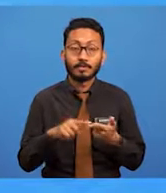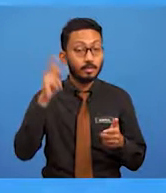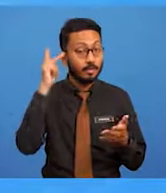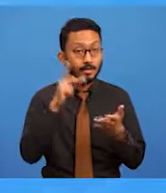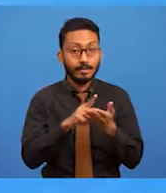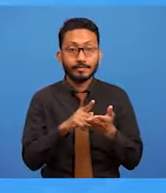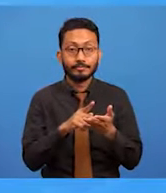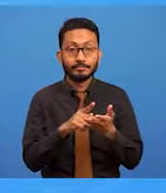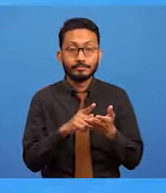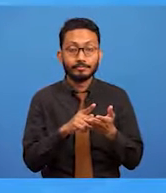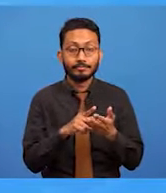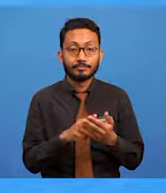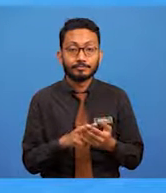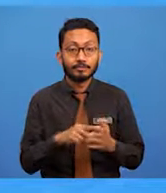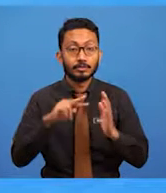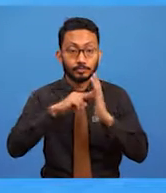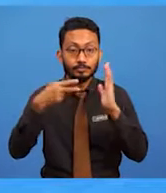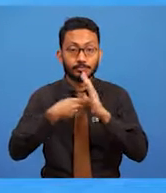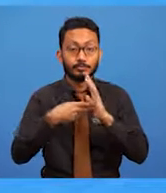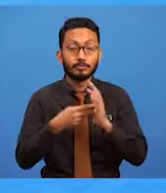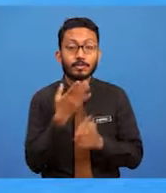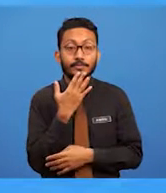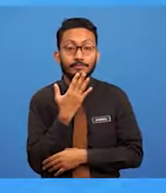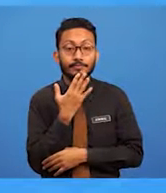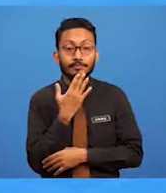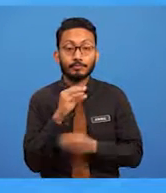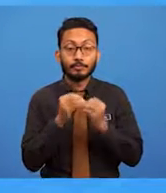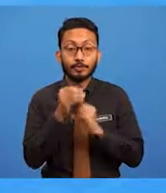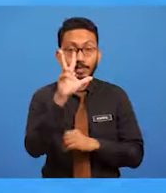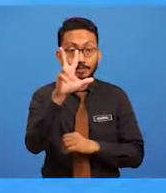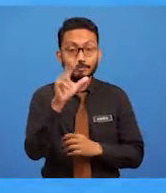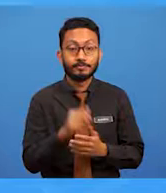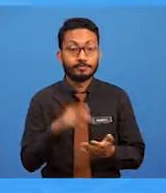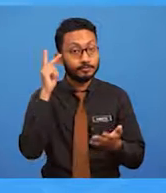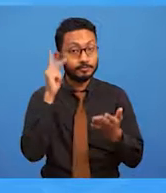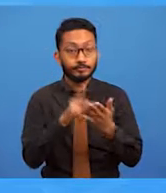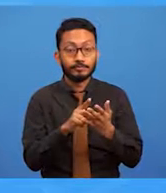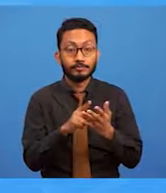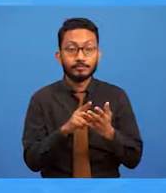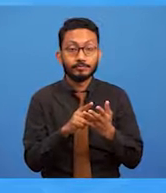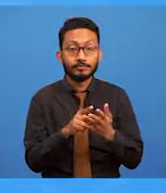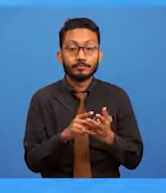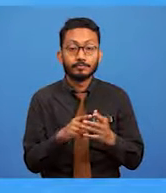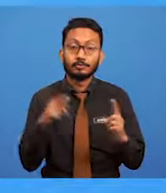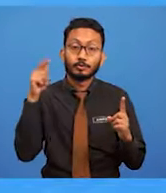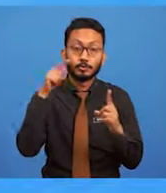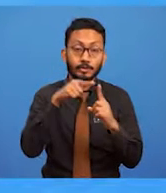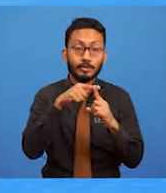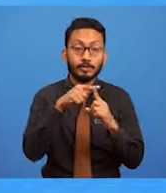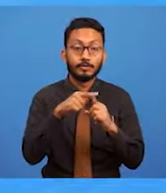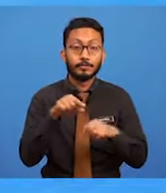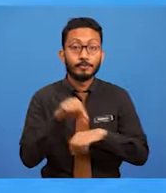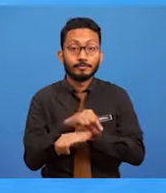warna. Yang ketiga, mengenali sasaran pengguna. Yang keempat,